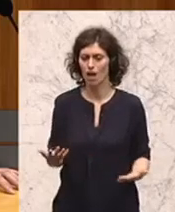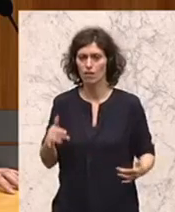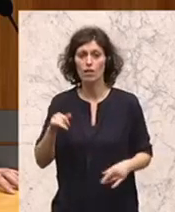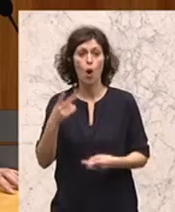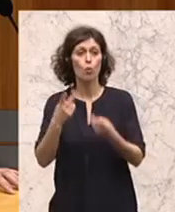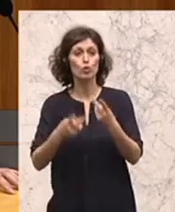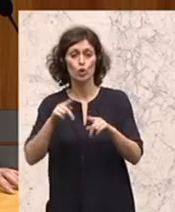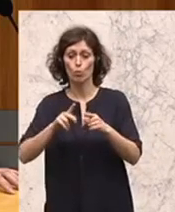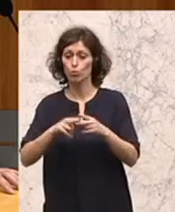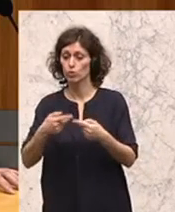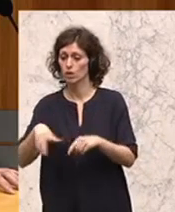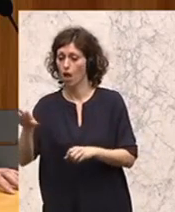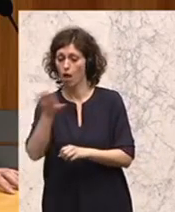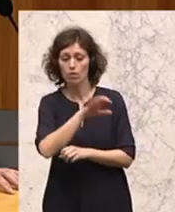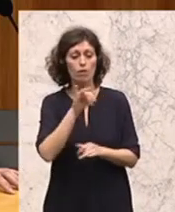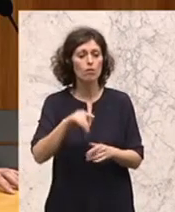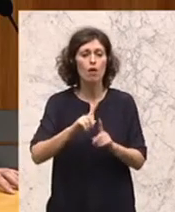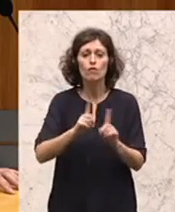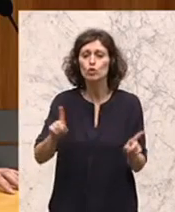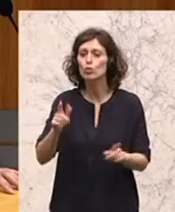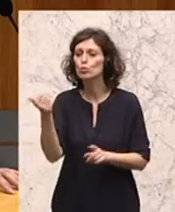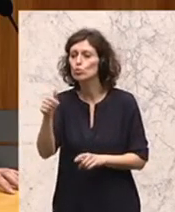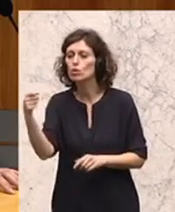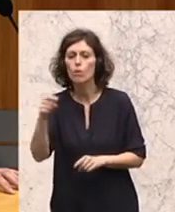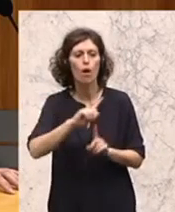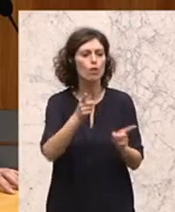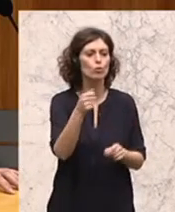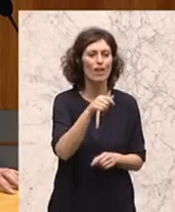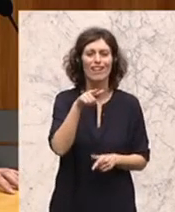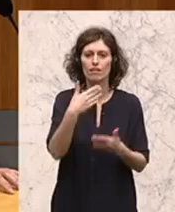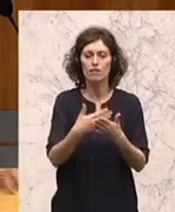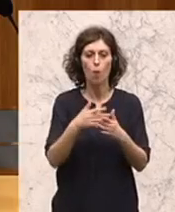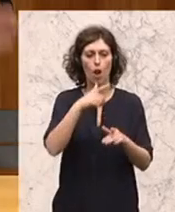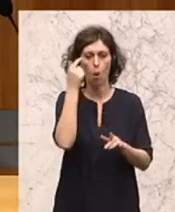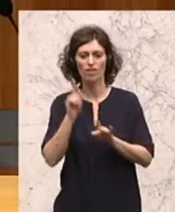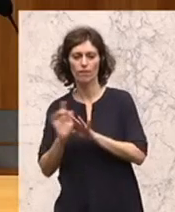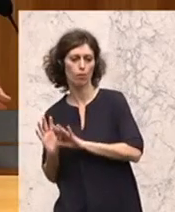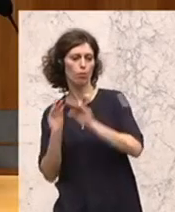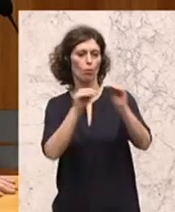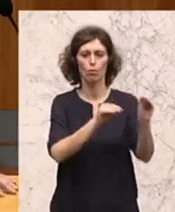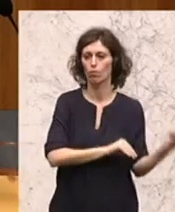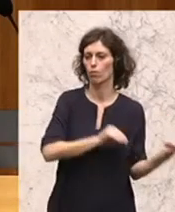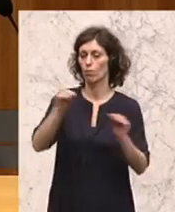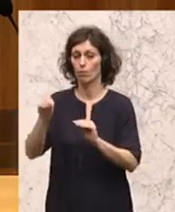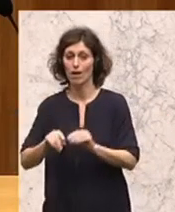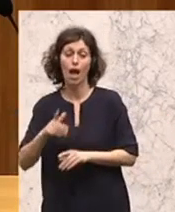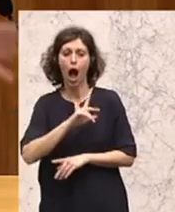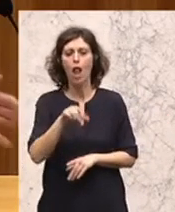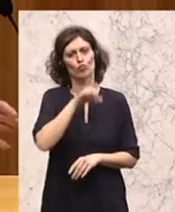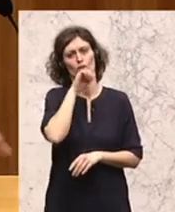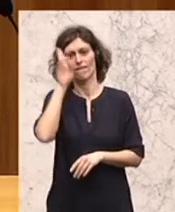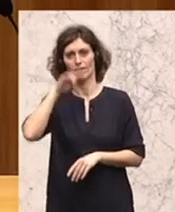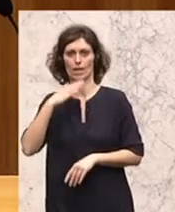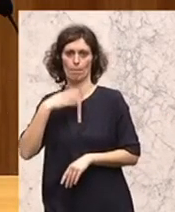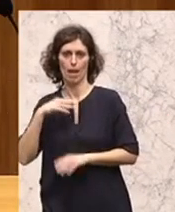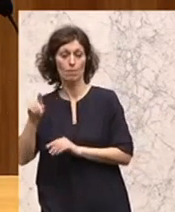unterschiedlichen Bundesländern auch zu unterschiedlichen Zusatzförderungen kommt, was immer diese Wanderbewegungen bewirkt. Also vor allem Wien ist sehr beliebt, aber auch